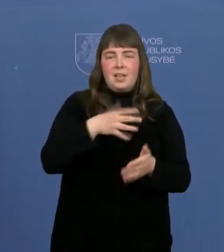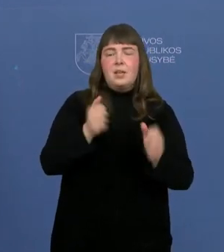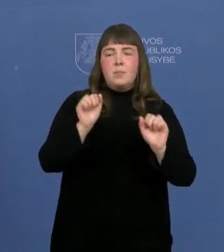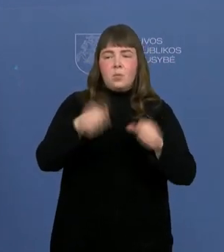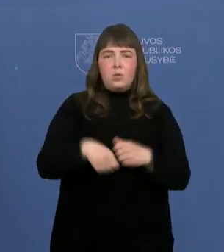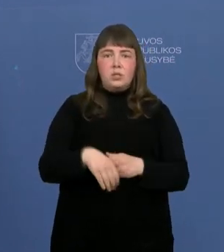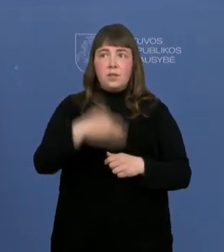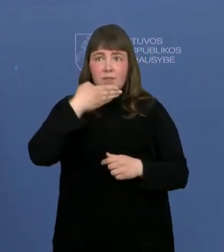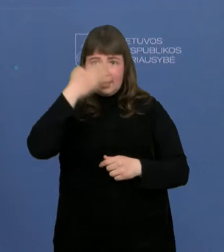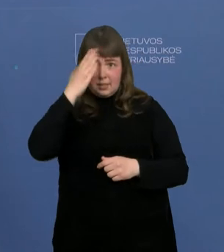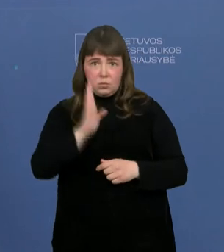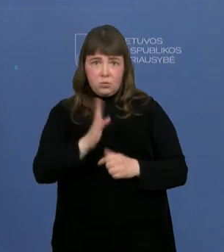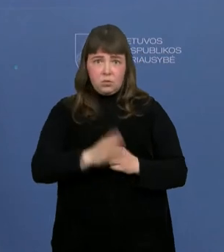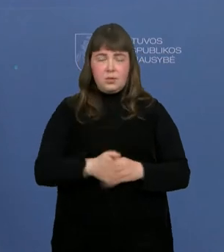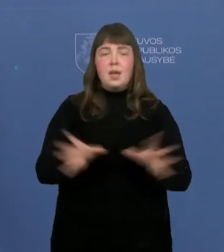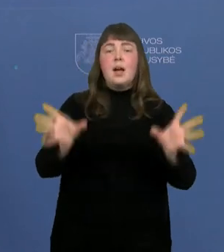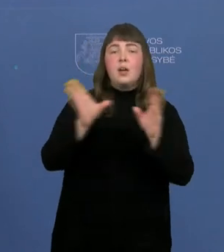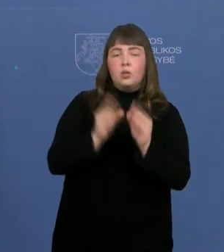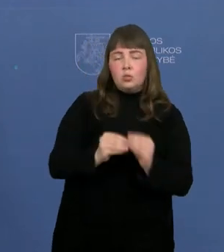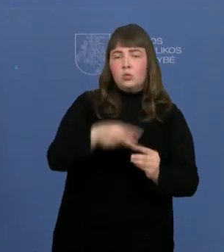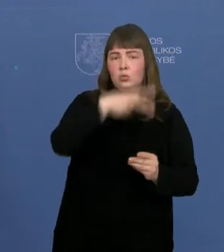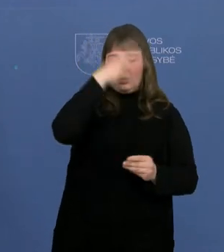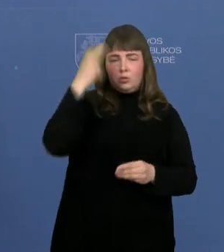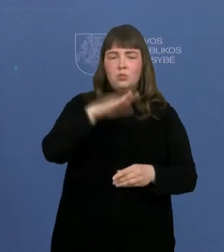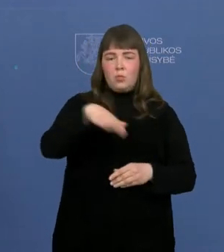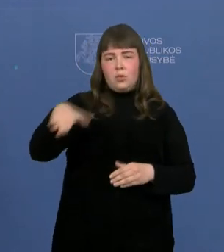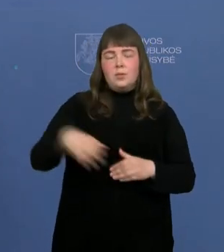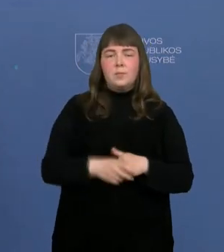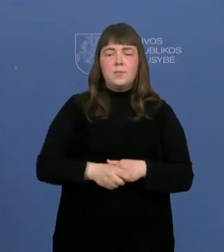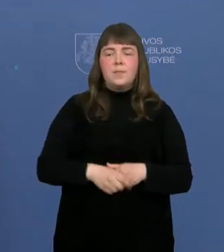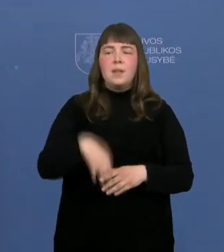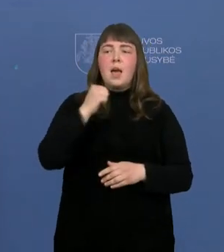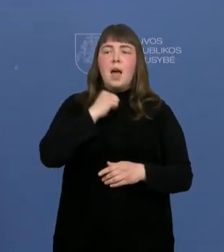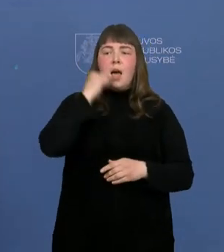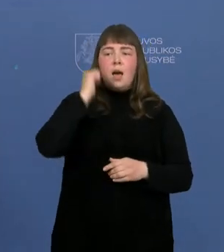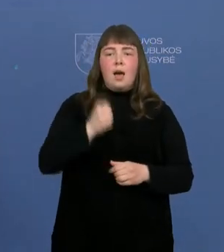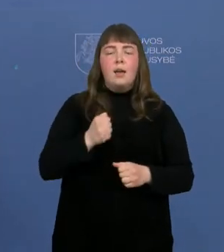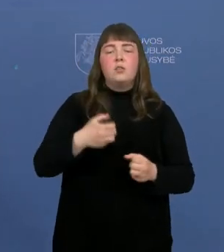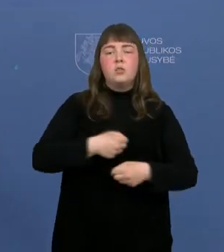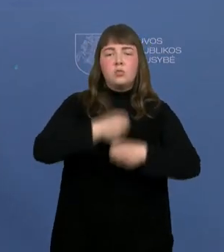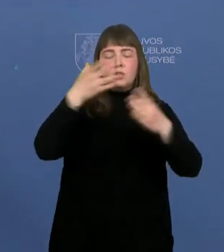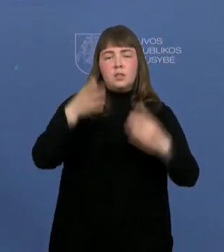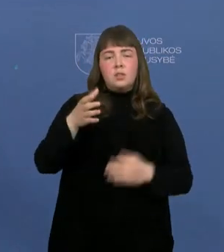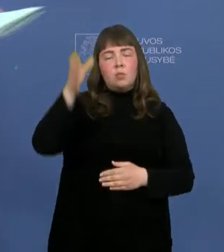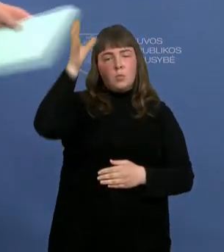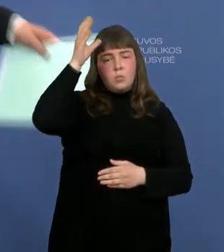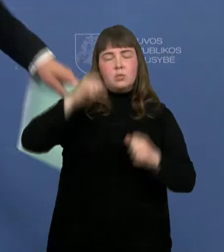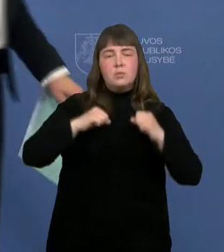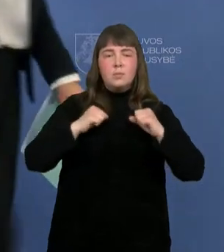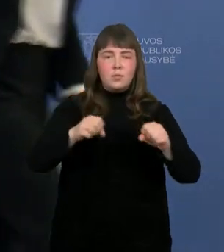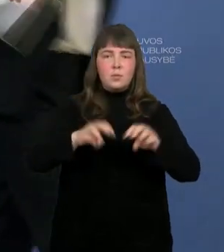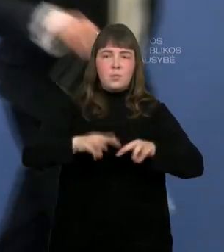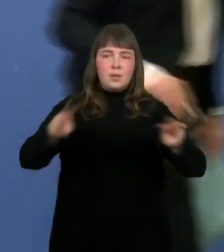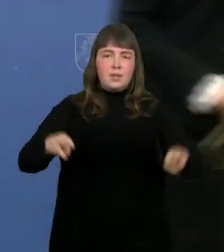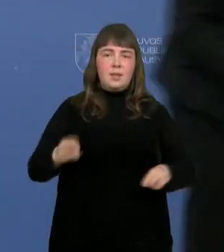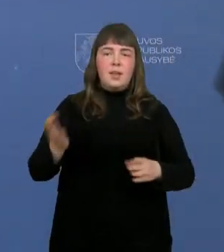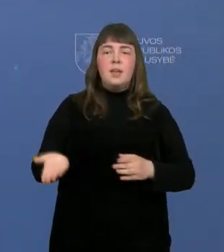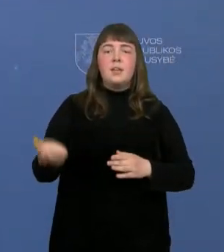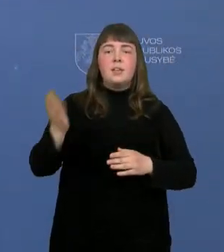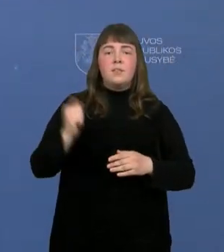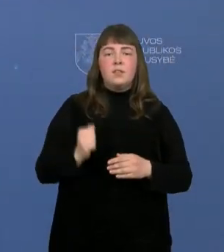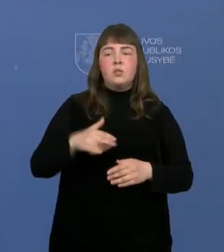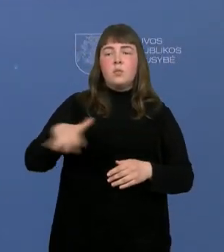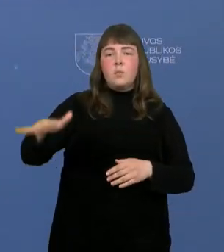su mūsų mokiniais. Geri ačiū. Ačiū. Tėkojame švietimo mokslo sporto ministriui ir kviečiame aplinkos ministras Simona